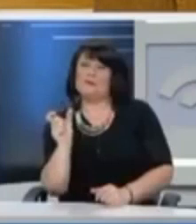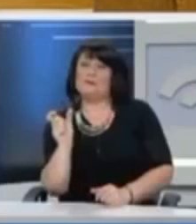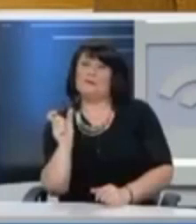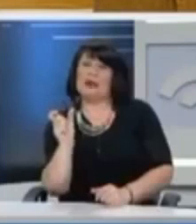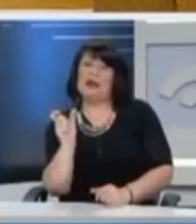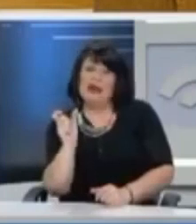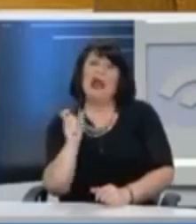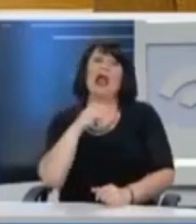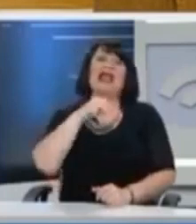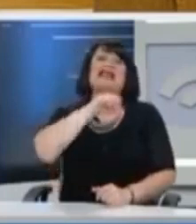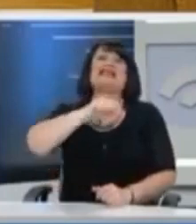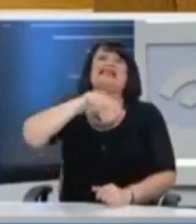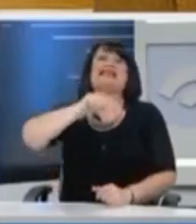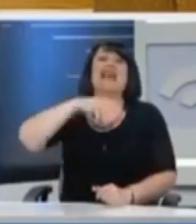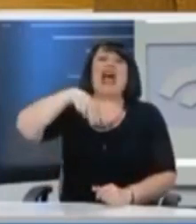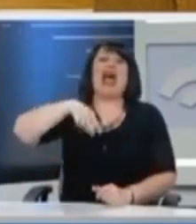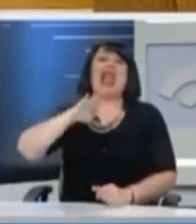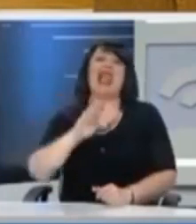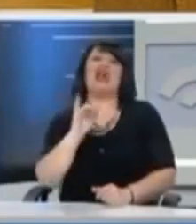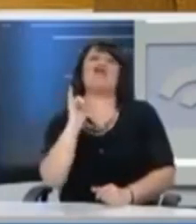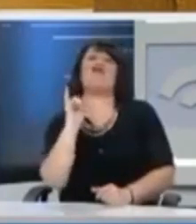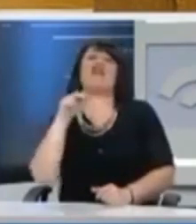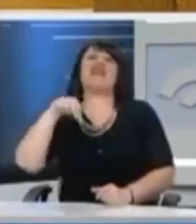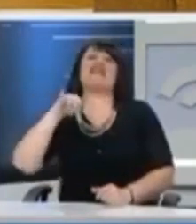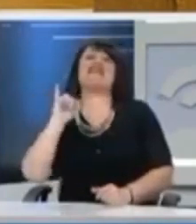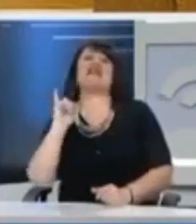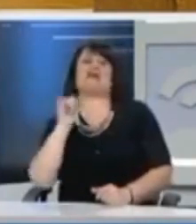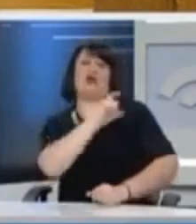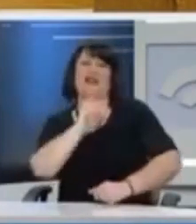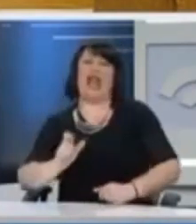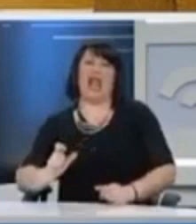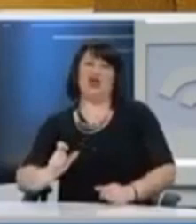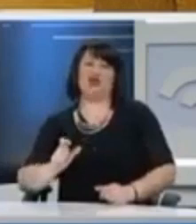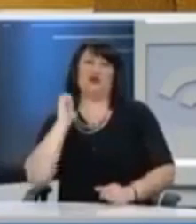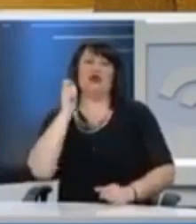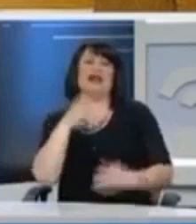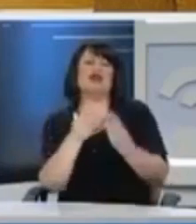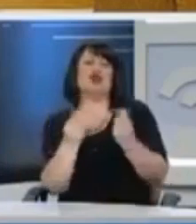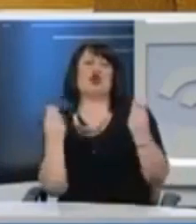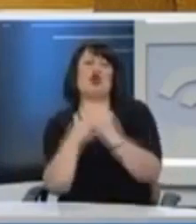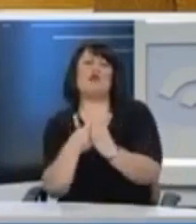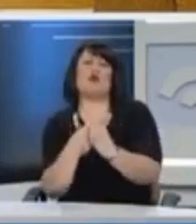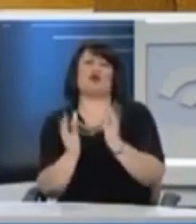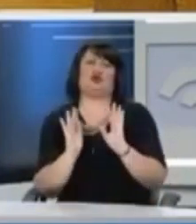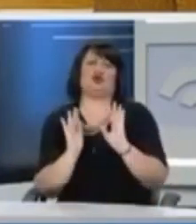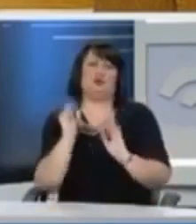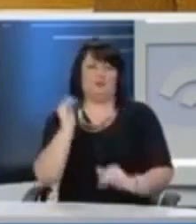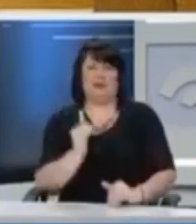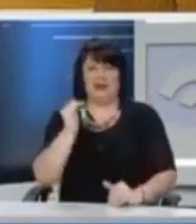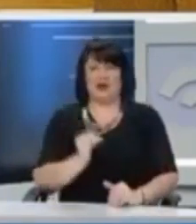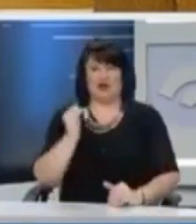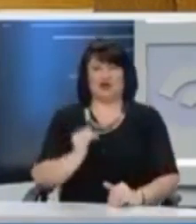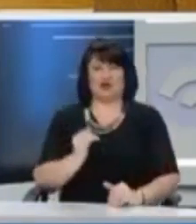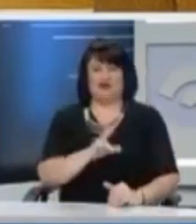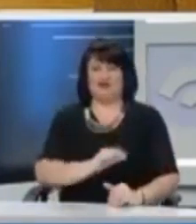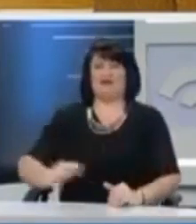Σαλβίνη. Ο Σαλβίνη έχει αυτή την πολιτική και ο Σαλβίνη χρησιμοποιεί αυτή την πολιτική της μείωσης